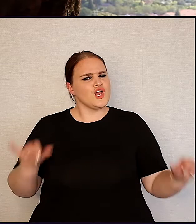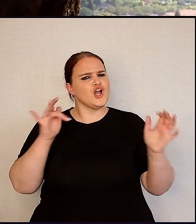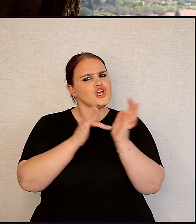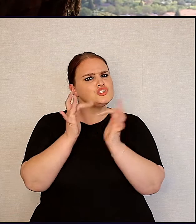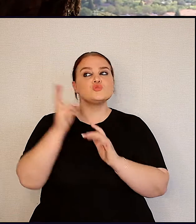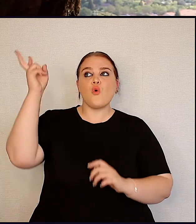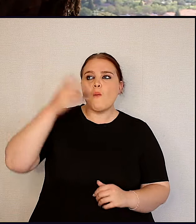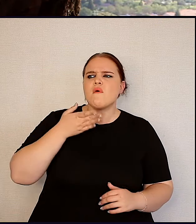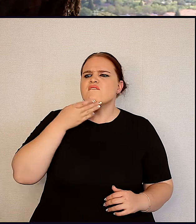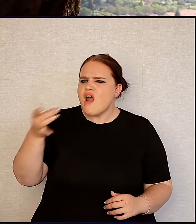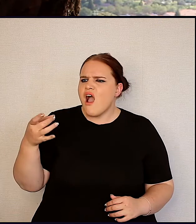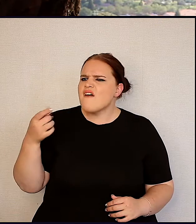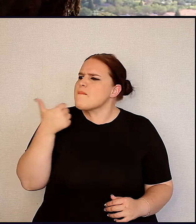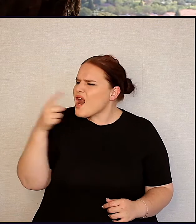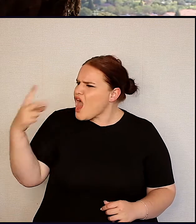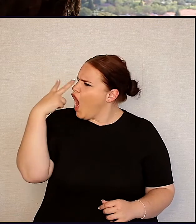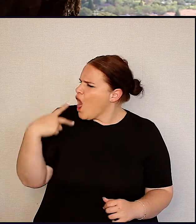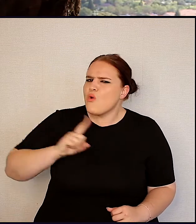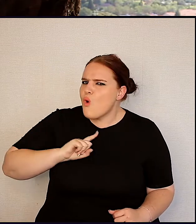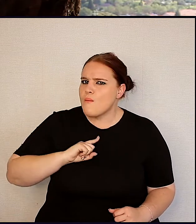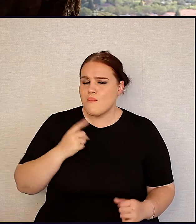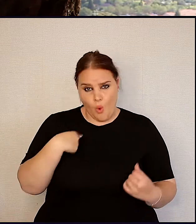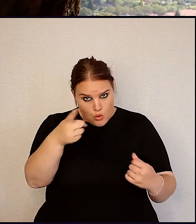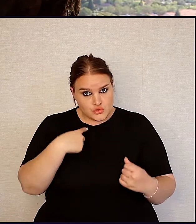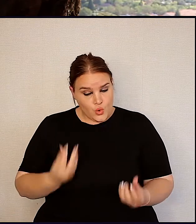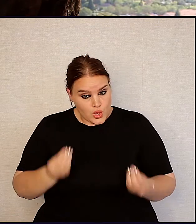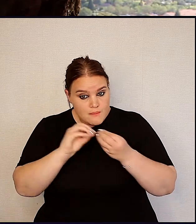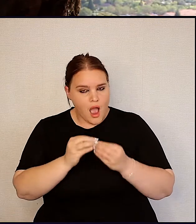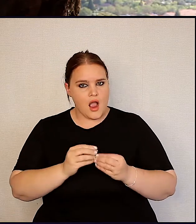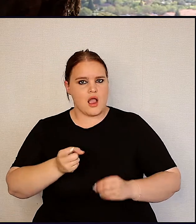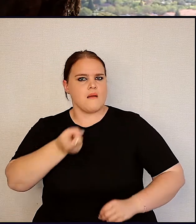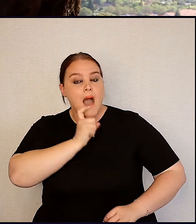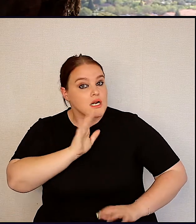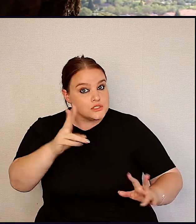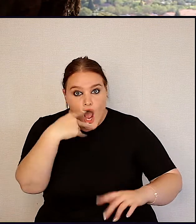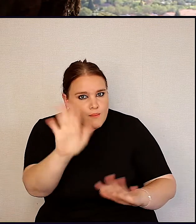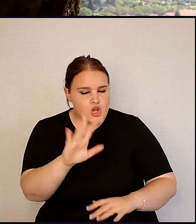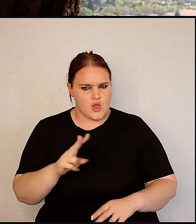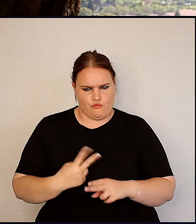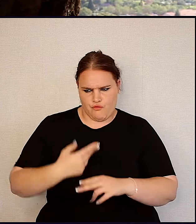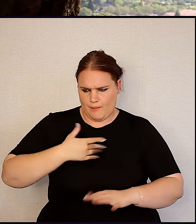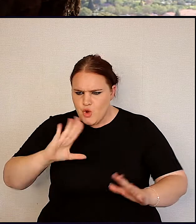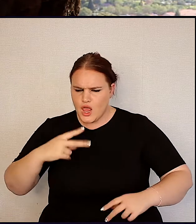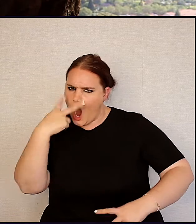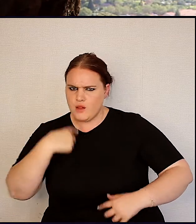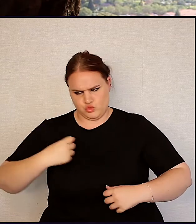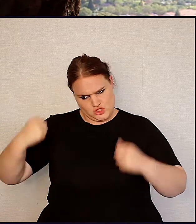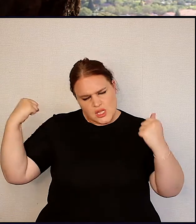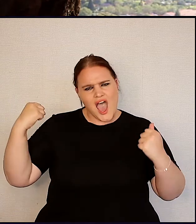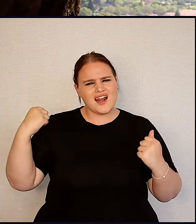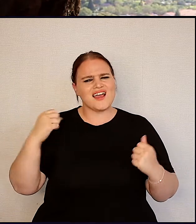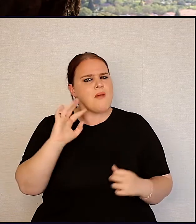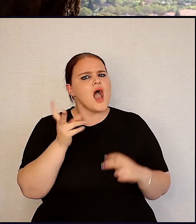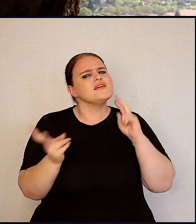Jesus kom vraag vir Maria, waarom huil jy? En weer eens, ons word grootgemaak, Jabo is nou in het kraai, of jy huil nie voor jou perd nie, en allerhande goed en